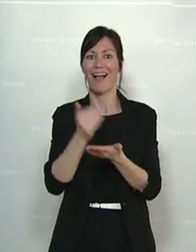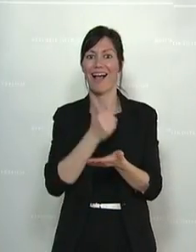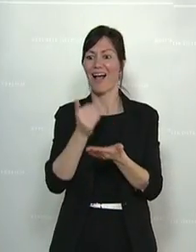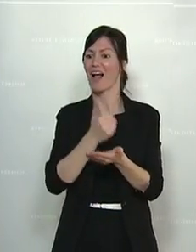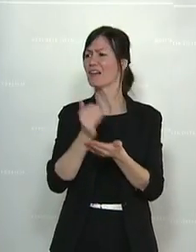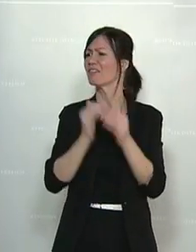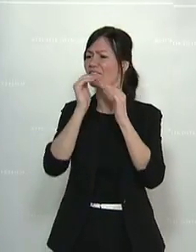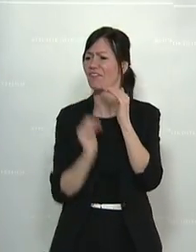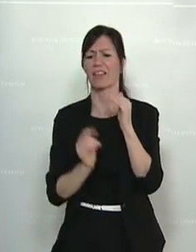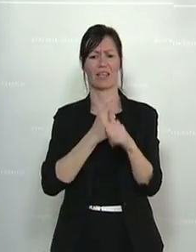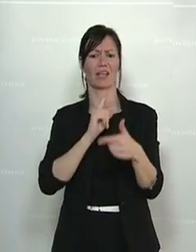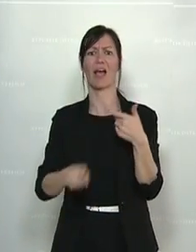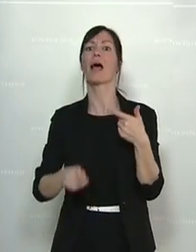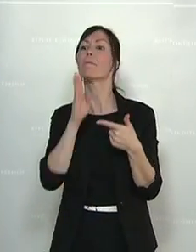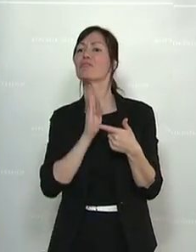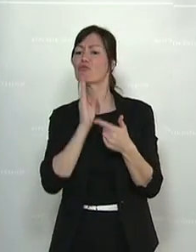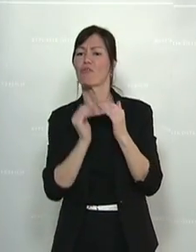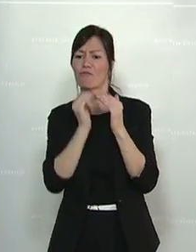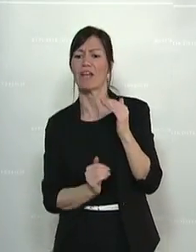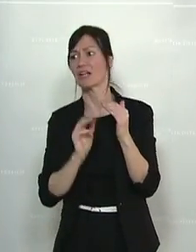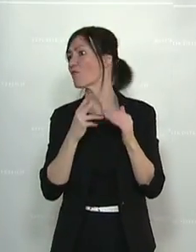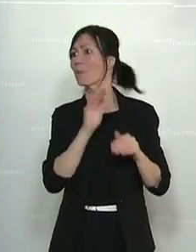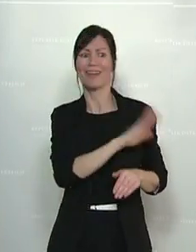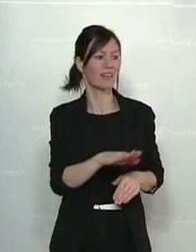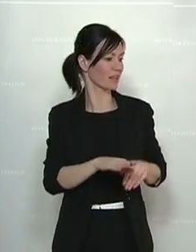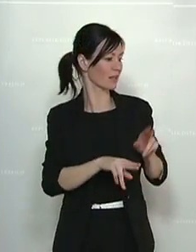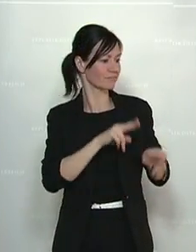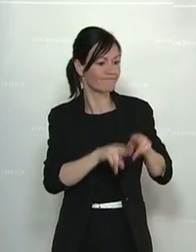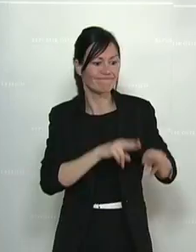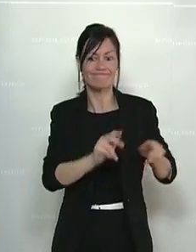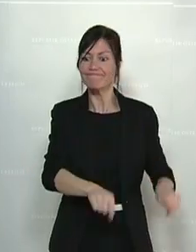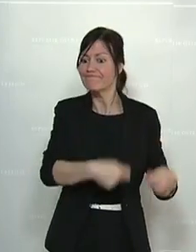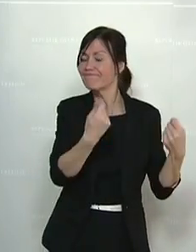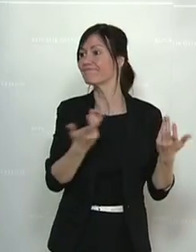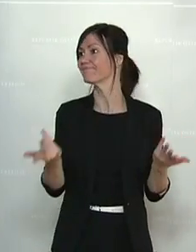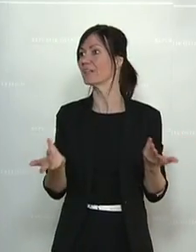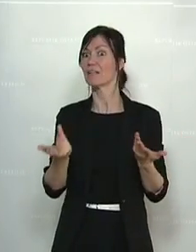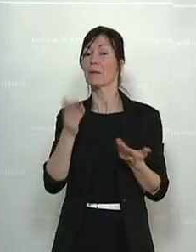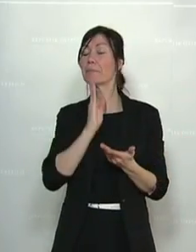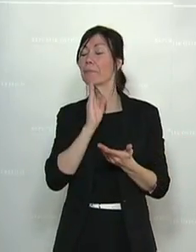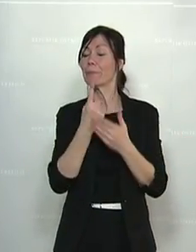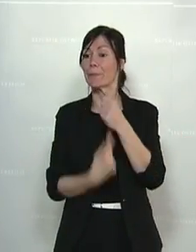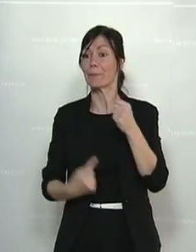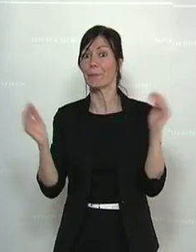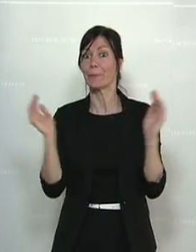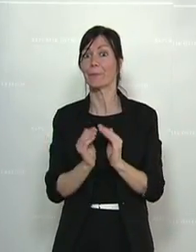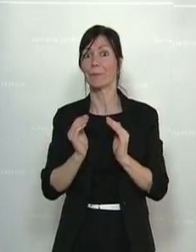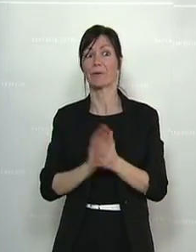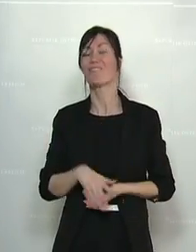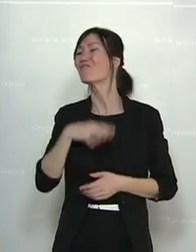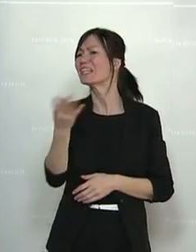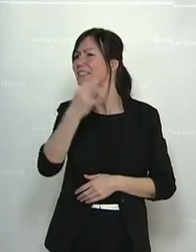weniger Pension, weil Pflege und Erziehung, massive Pensionsverluste. Durchschnittlich 40 Prozent weniger als Männer,